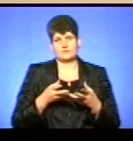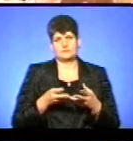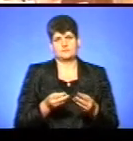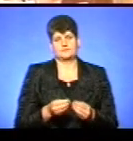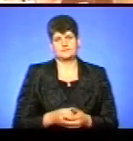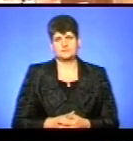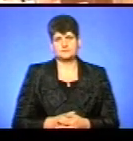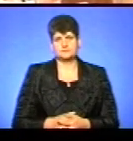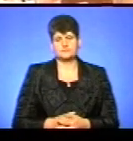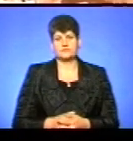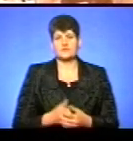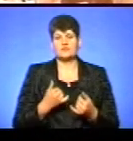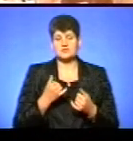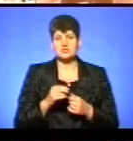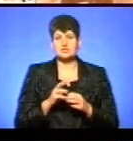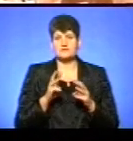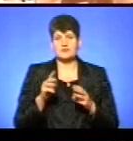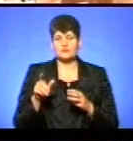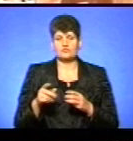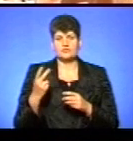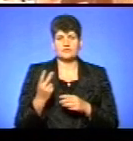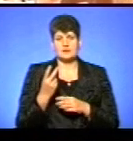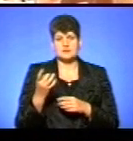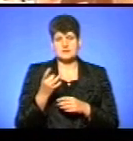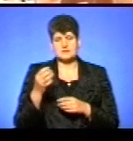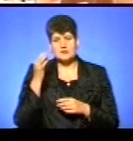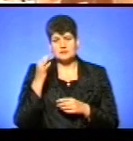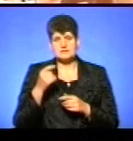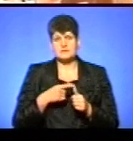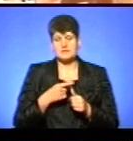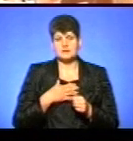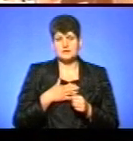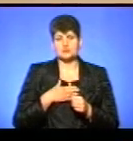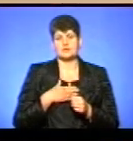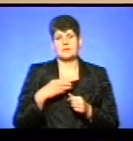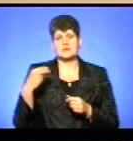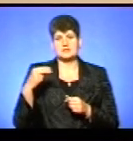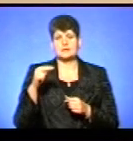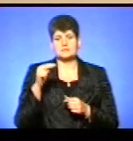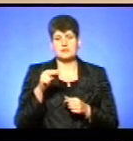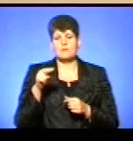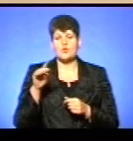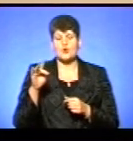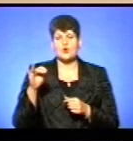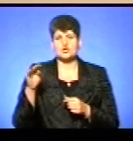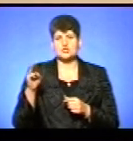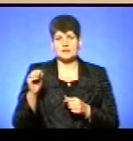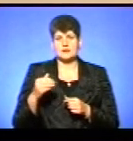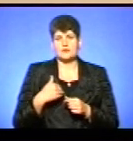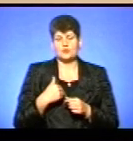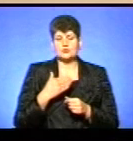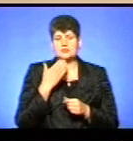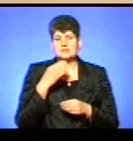Ваші святості, тут вже двічі згадувалось ім'я нашого президента Петра Порошенка. Я хочу запитати своє